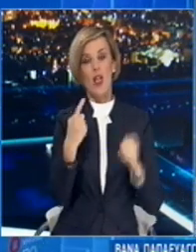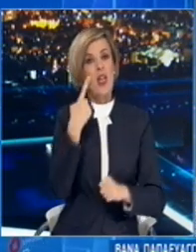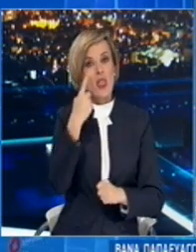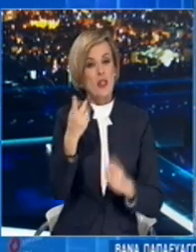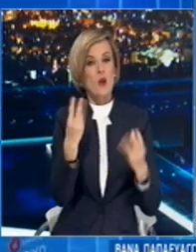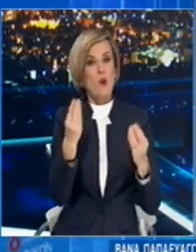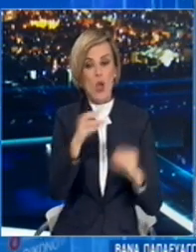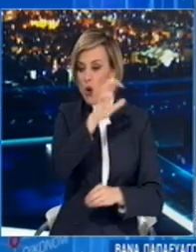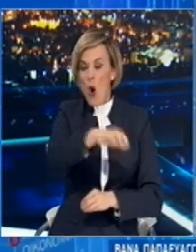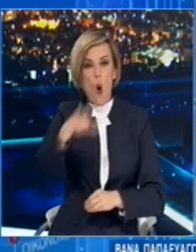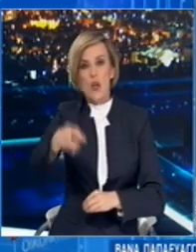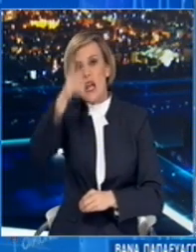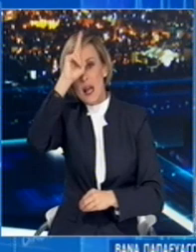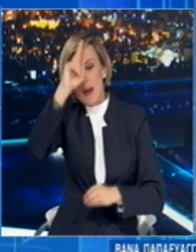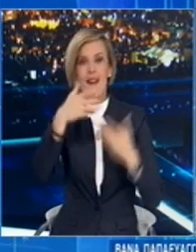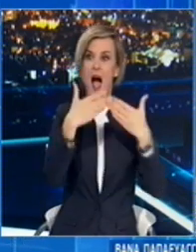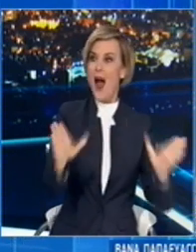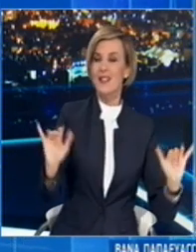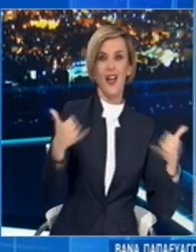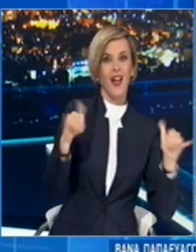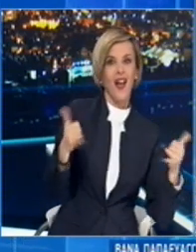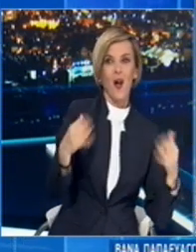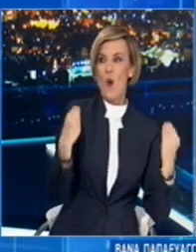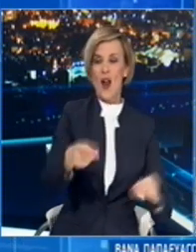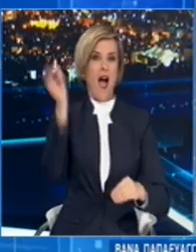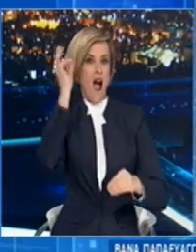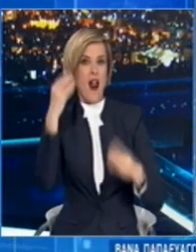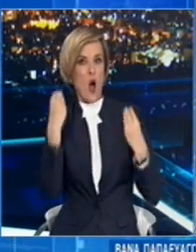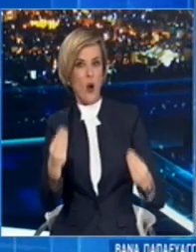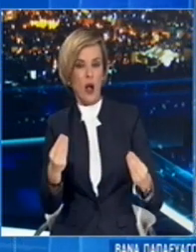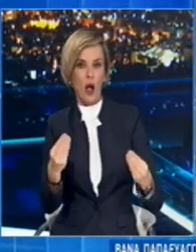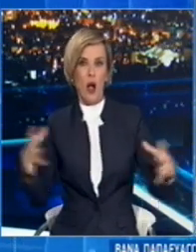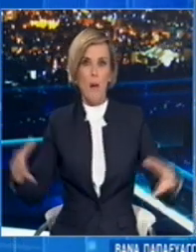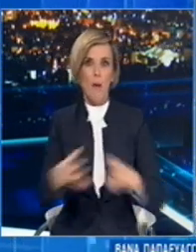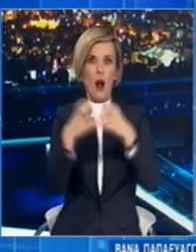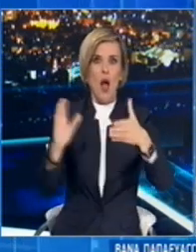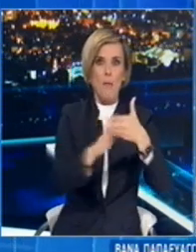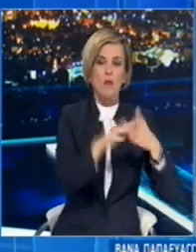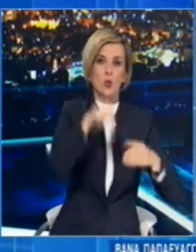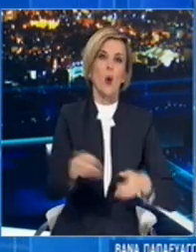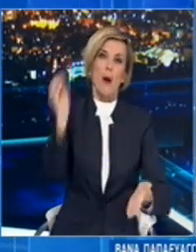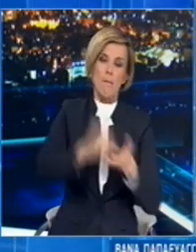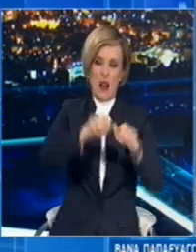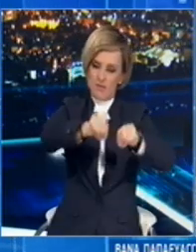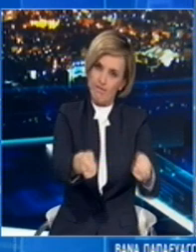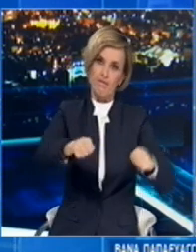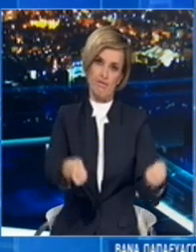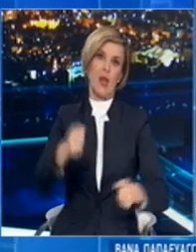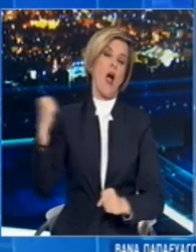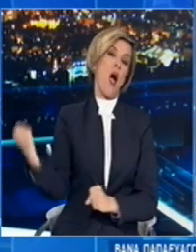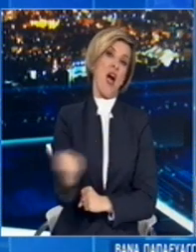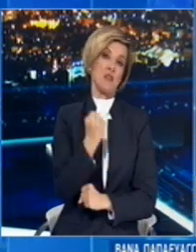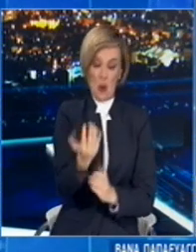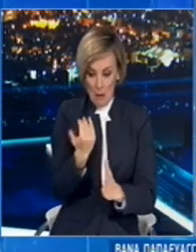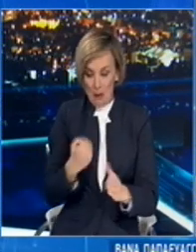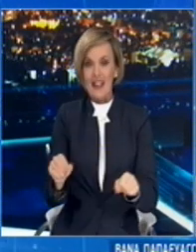επεπαϊκές χώρες. Άνοιξαν πριν τα τέλη Νοεμβρίου, συνοστήθηκαν και τώρα αναγκάζονται να ξανακλείσουν τις δεστηριότητες τους παραμονέσεως του